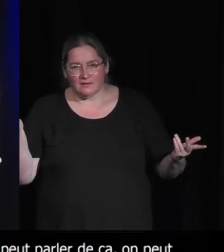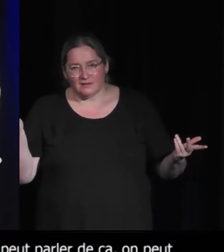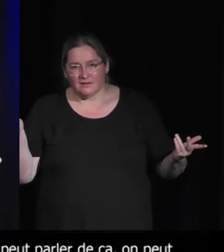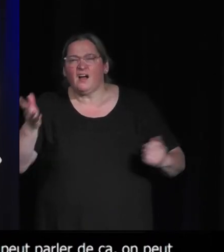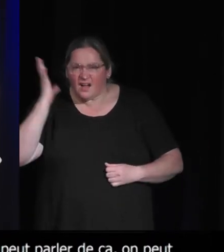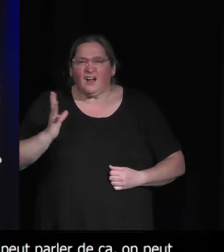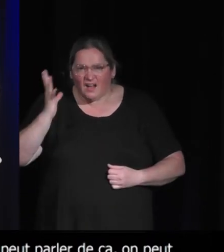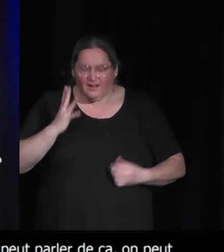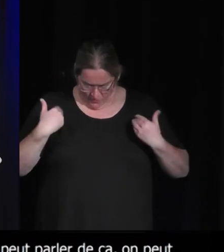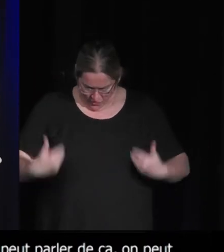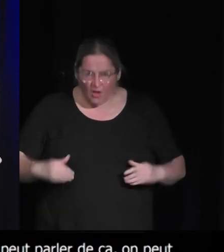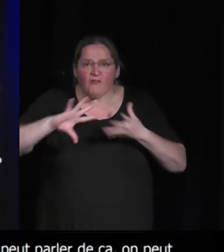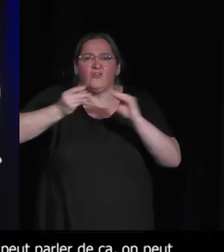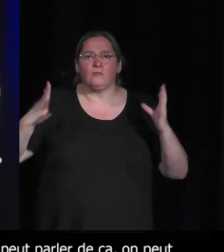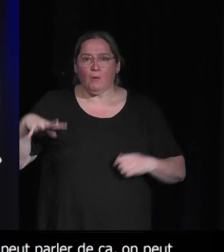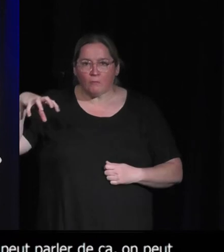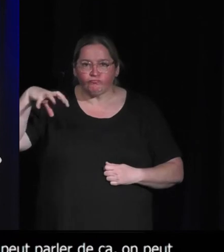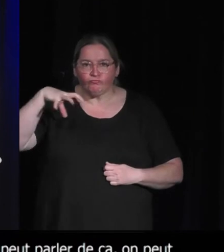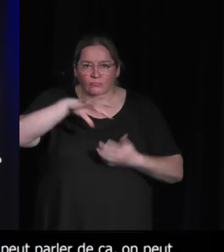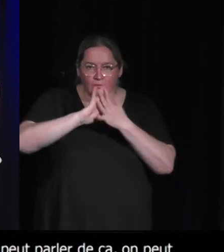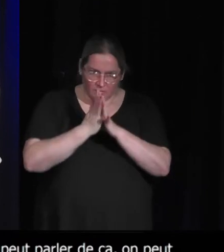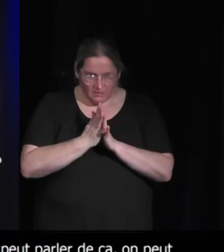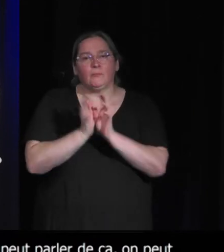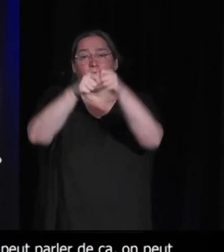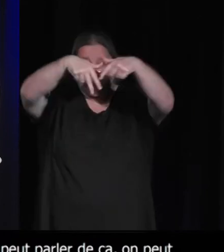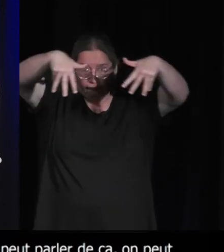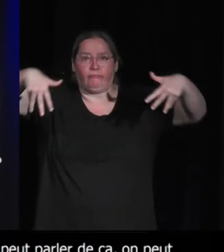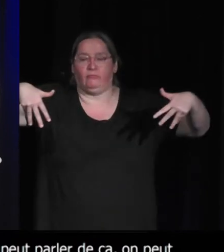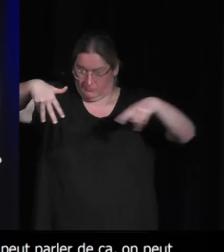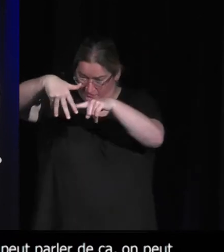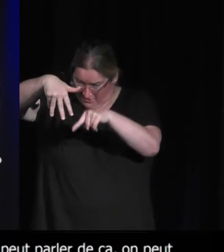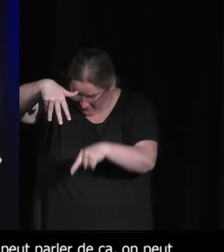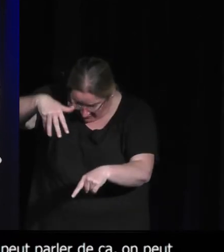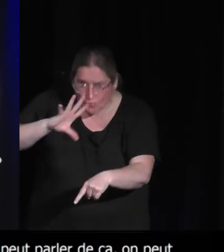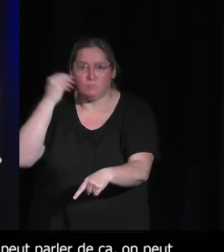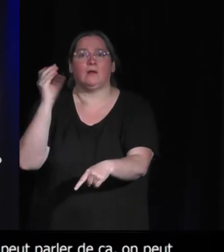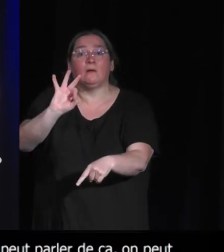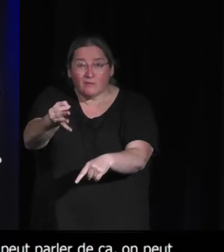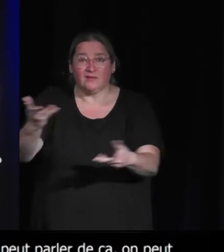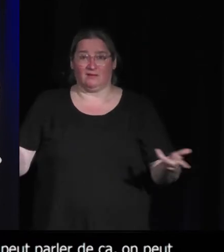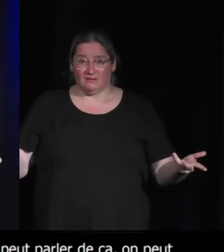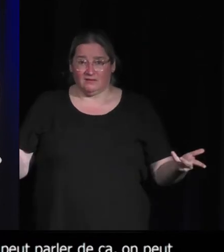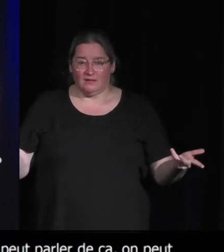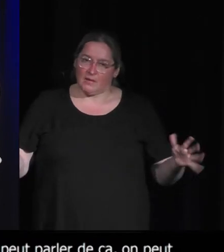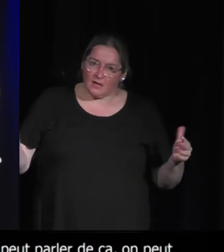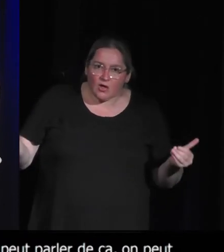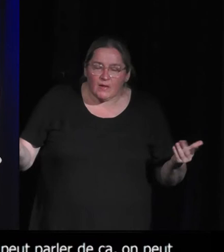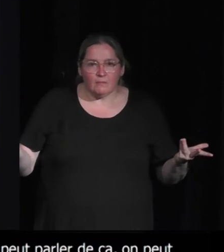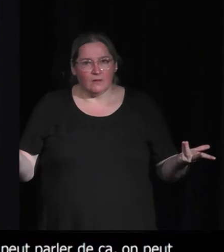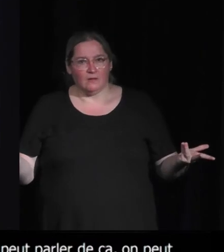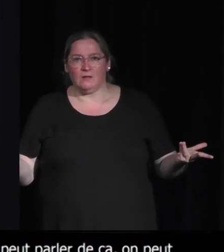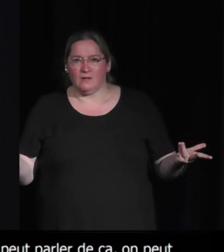'éponge. Ça s'est ramifié dans tous les sens et on est juste une branche, mais on partage énormément de choses avec